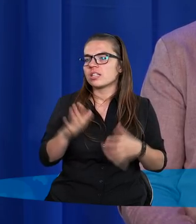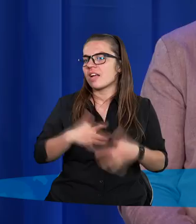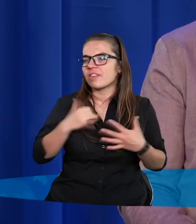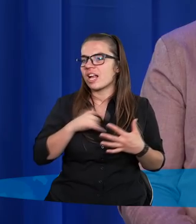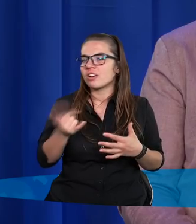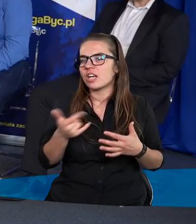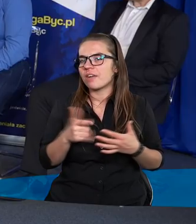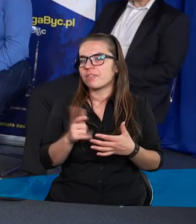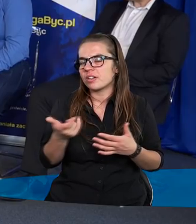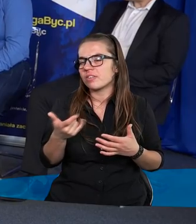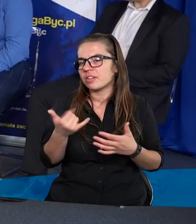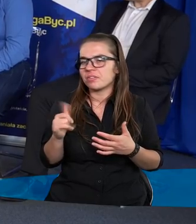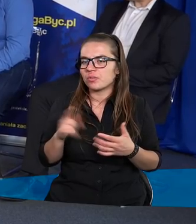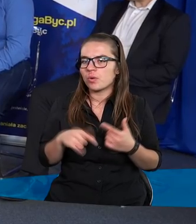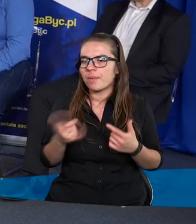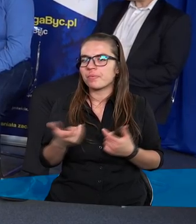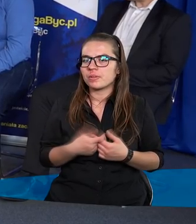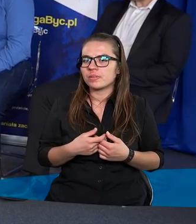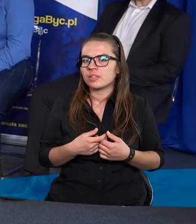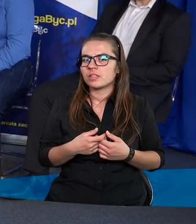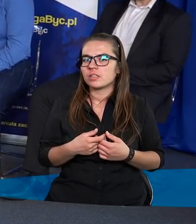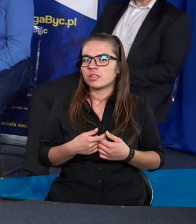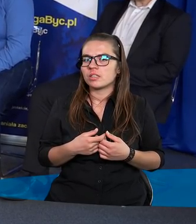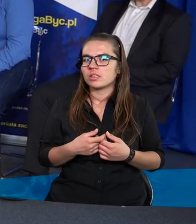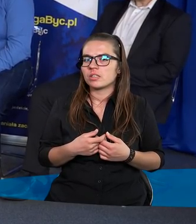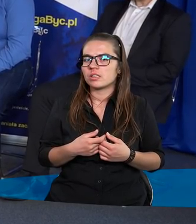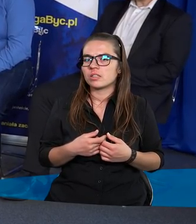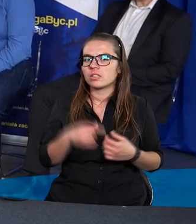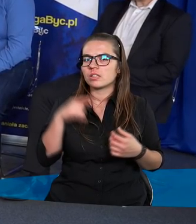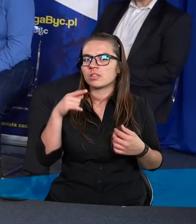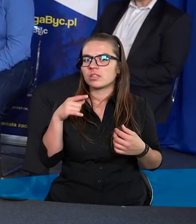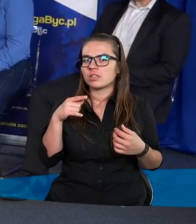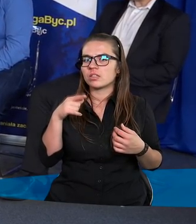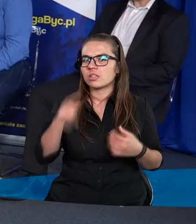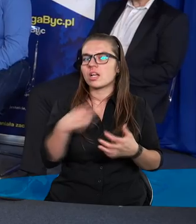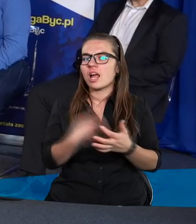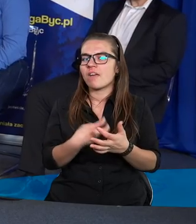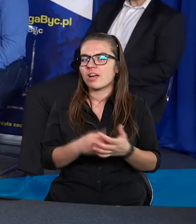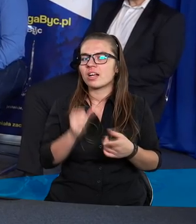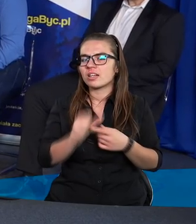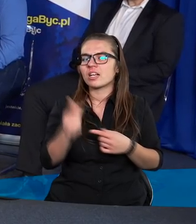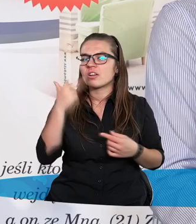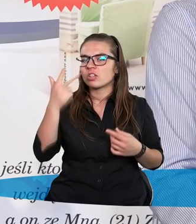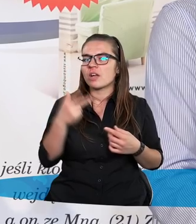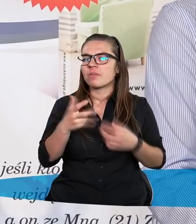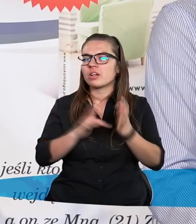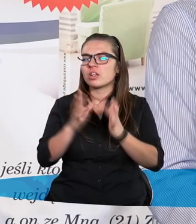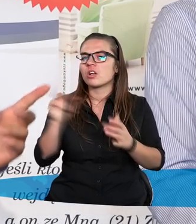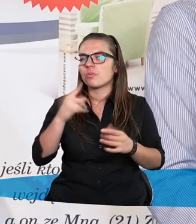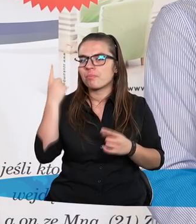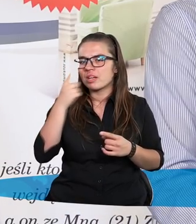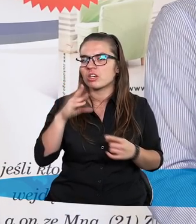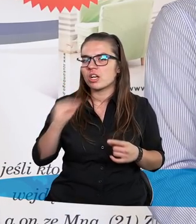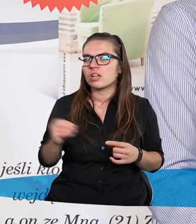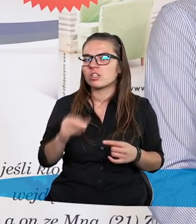wydaje się być okrutne w mojej perspektywie. Ciekawe ujęcie. Dzięki. Centralnym punktem Ewangelii jest krzyż Chrystusa i myślę,